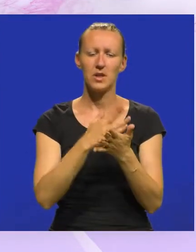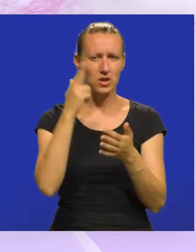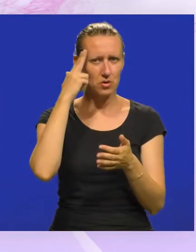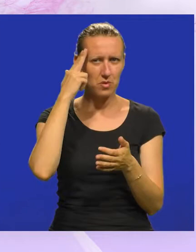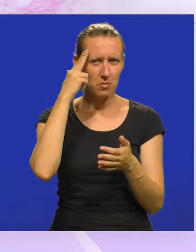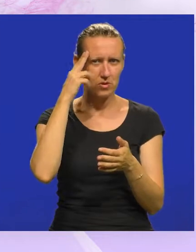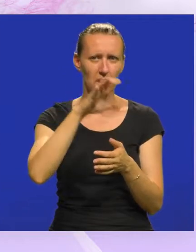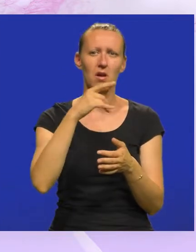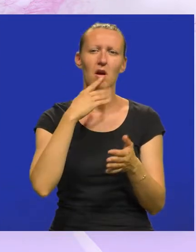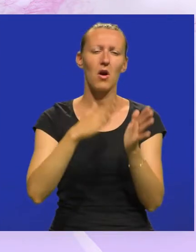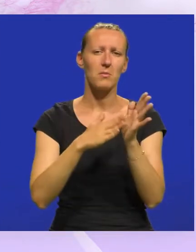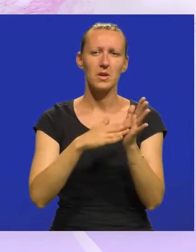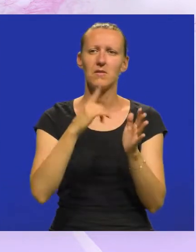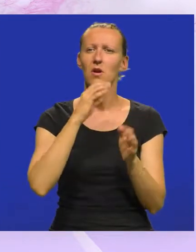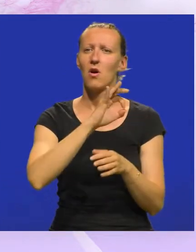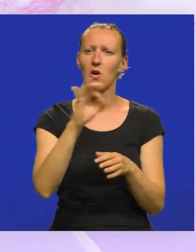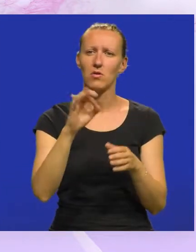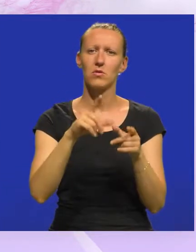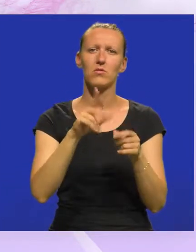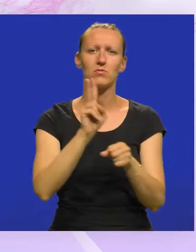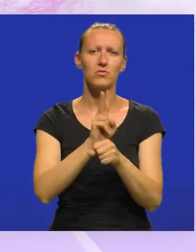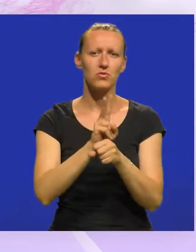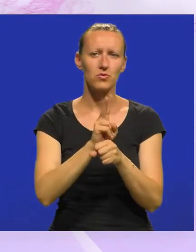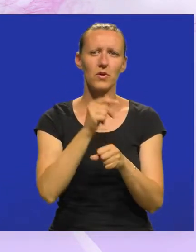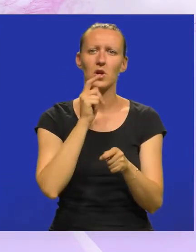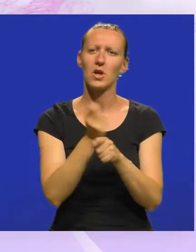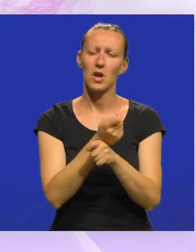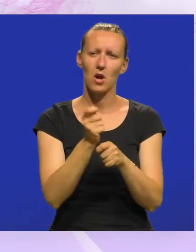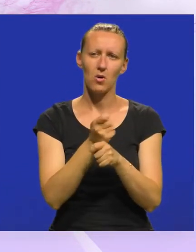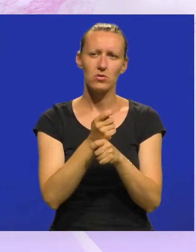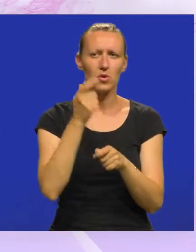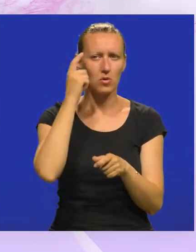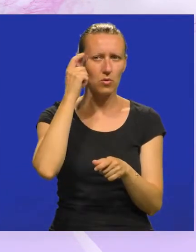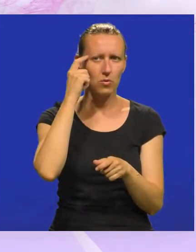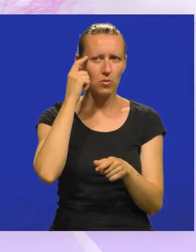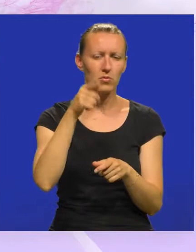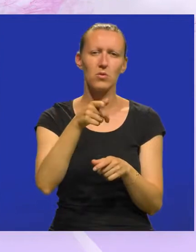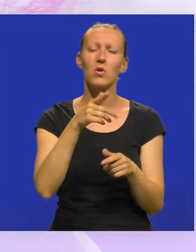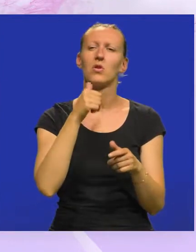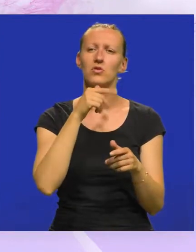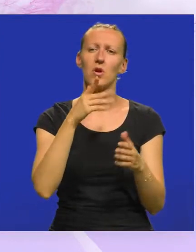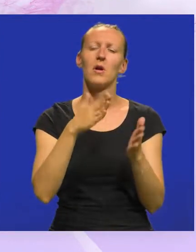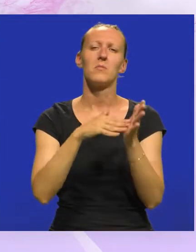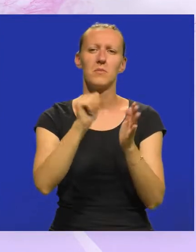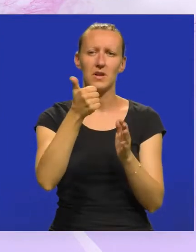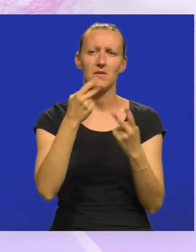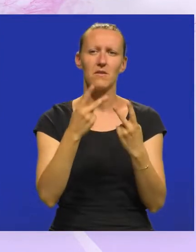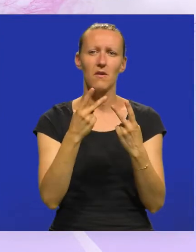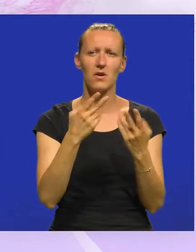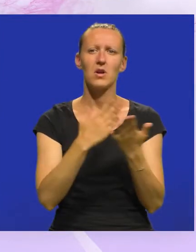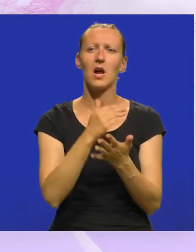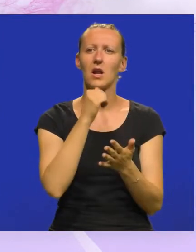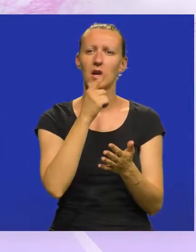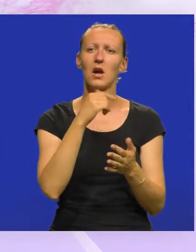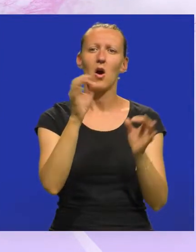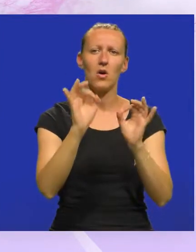prepoznatljivo kao primjer izvrsnosti u konzervaciji i rekonstrukciji kulturnih dobara, što je primarni cilj, ali